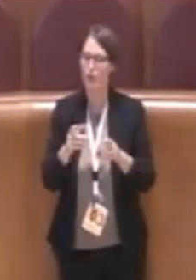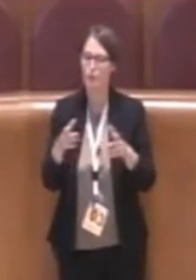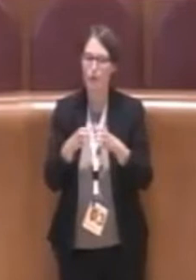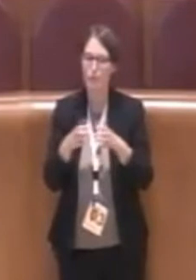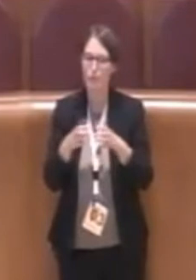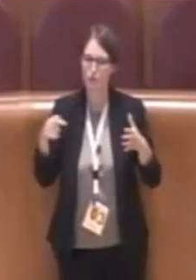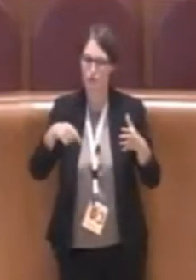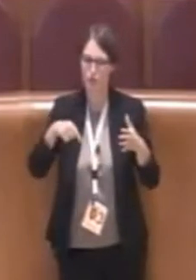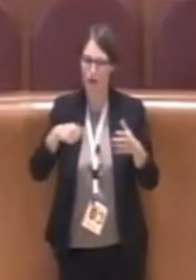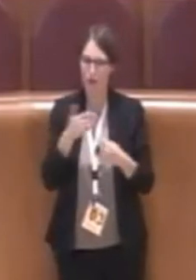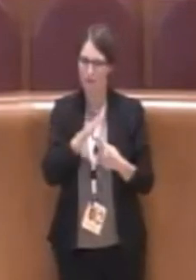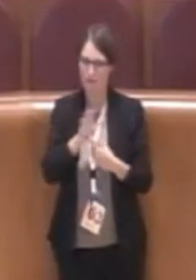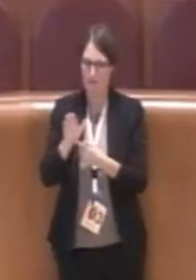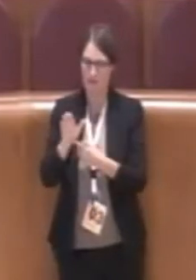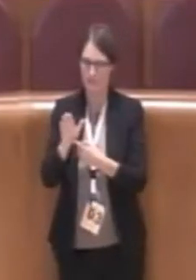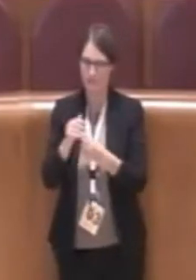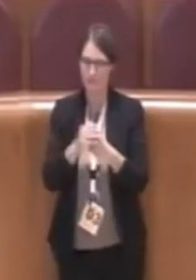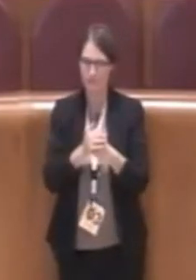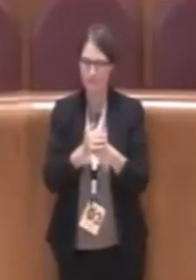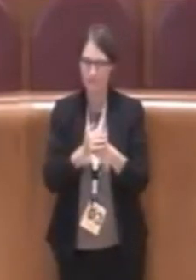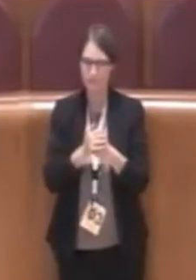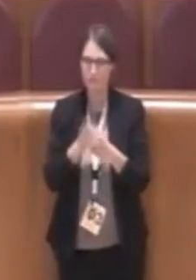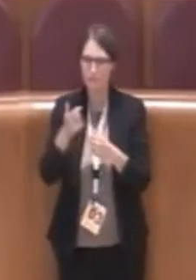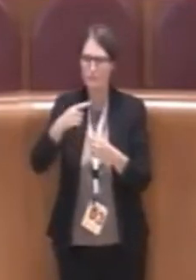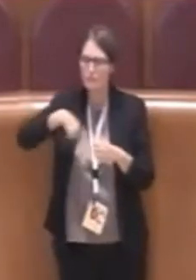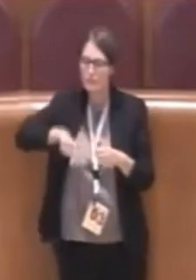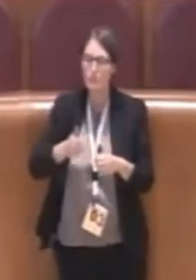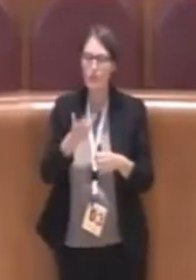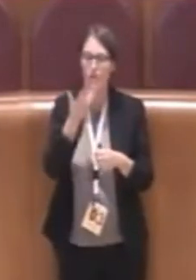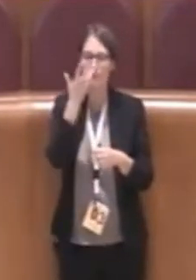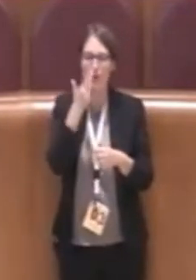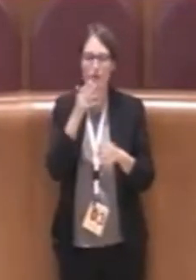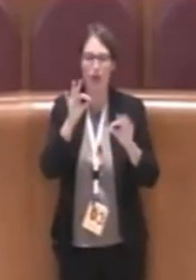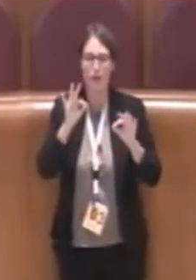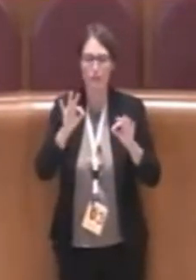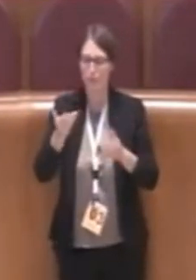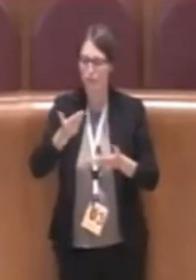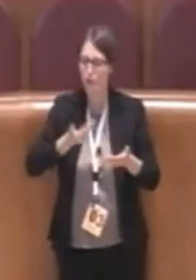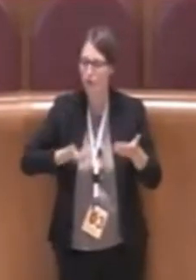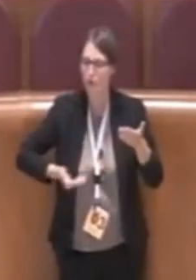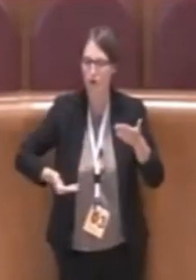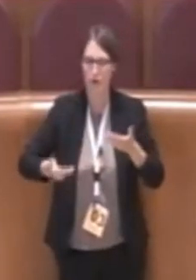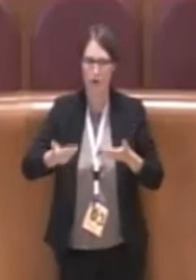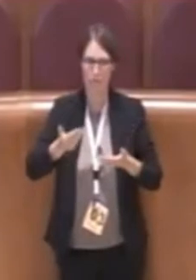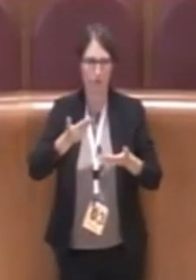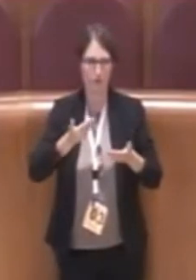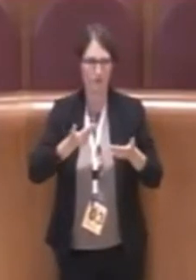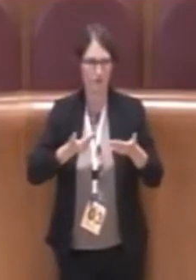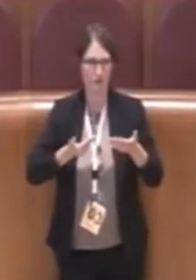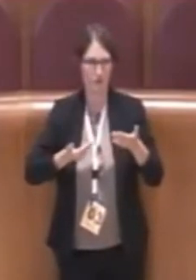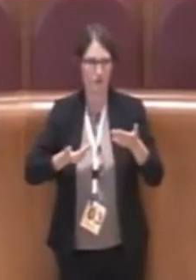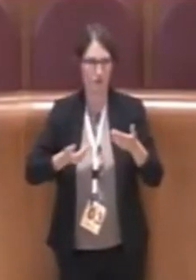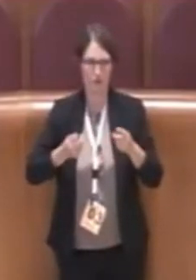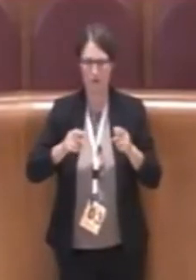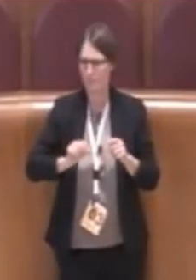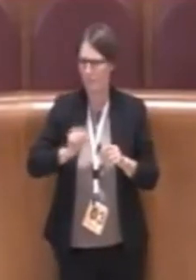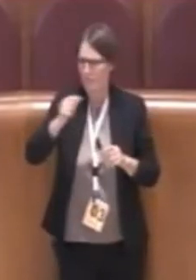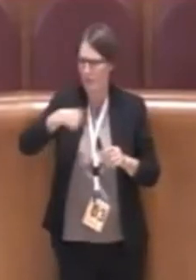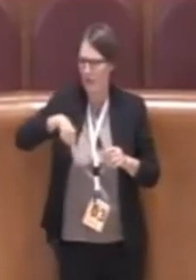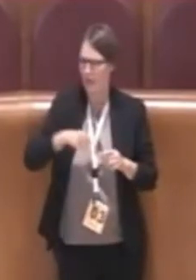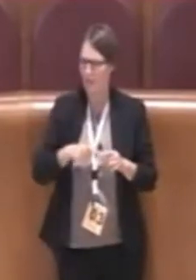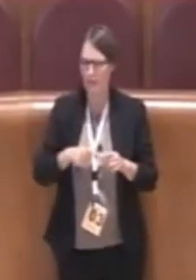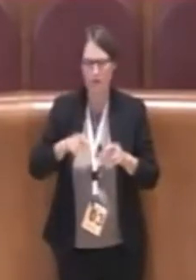perché noi vogliamo vedere la collaborazione che noi per primi mettiamo in atto nel